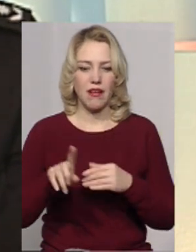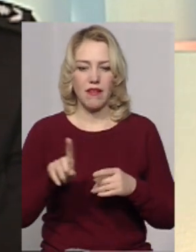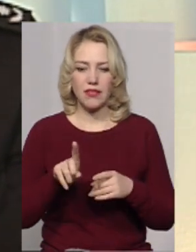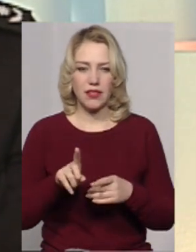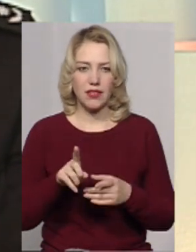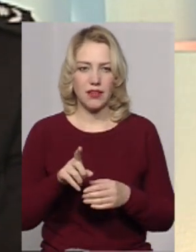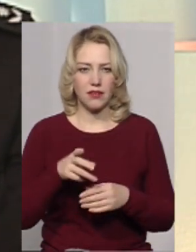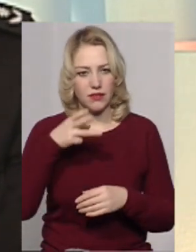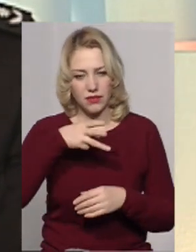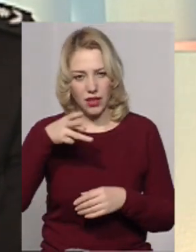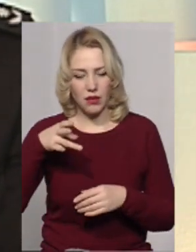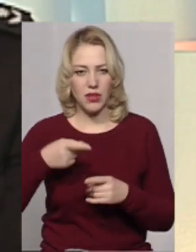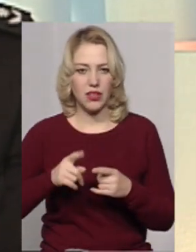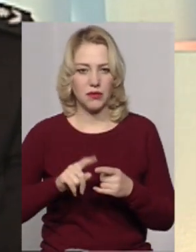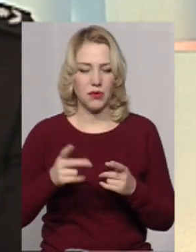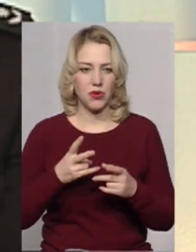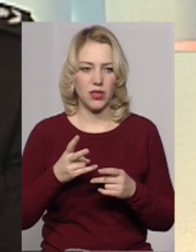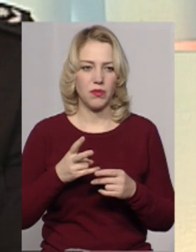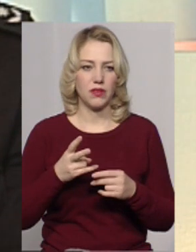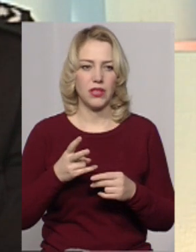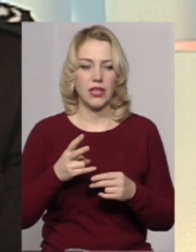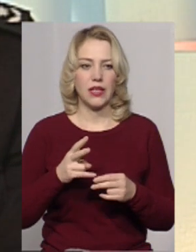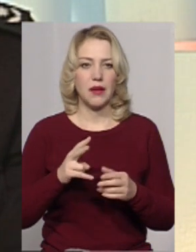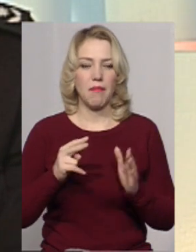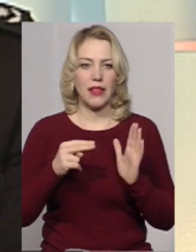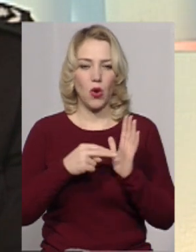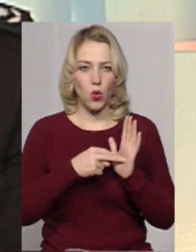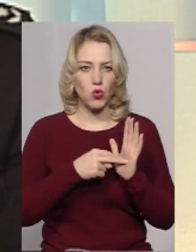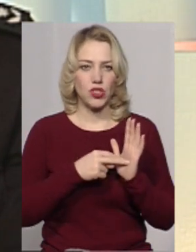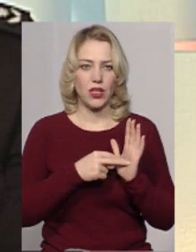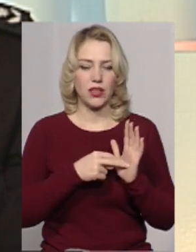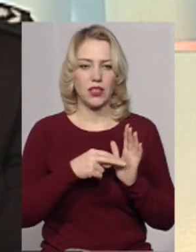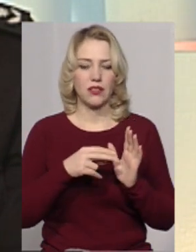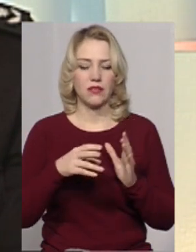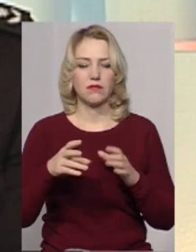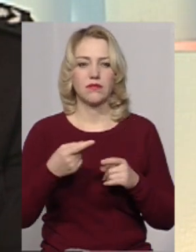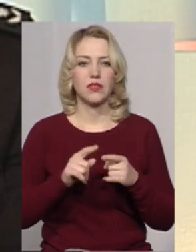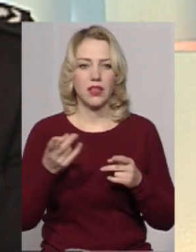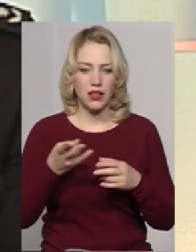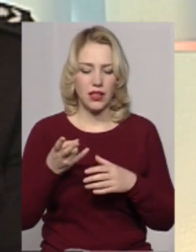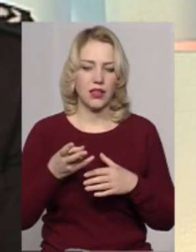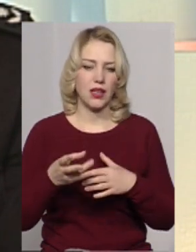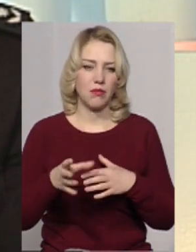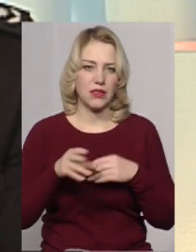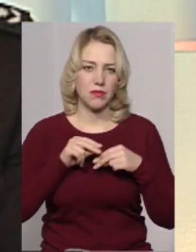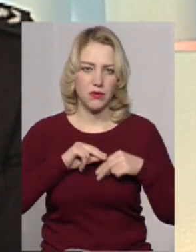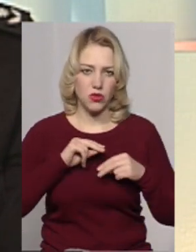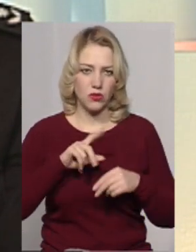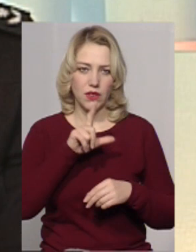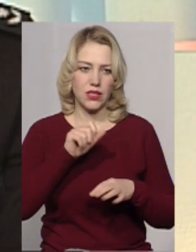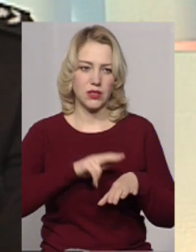відповідно підключати в першу чергу дійсно поліцію нашу, яка дуже